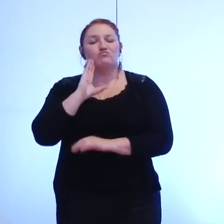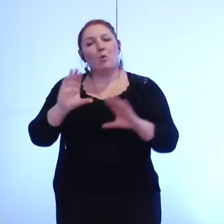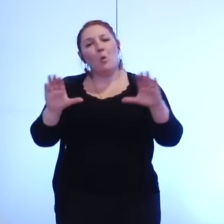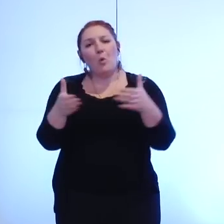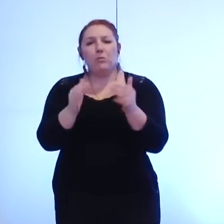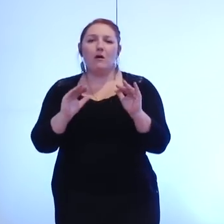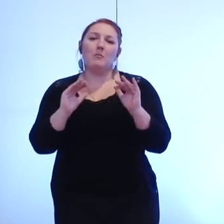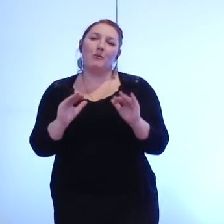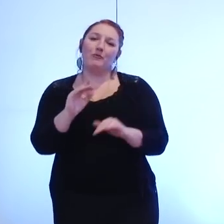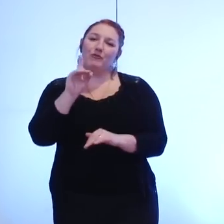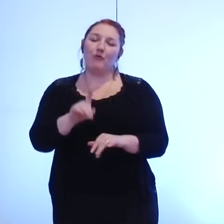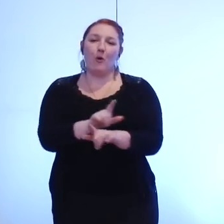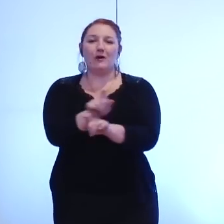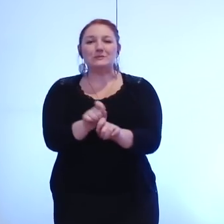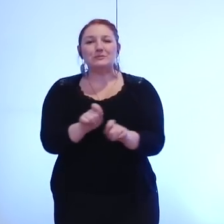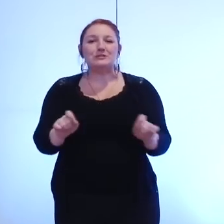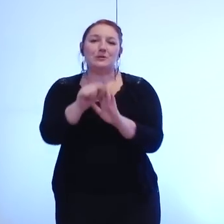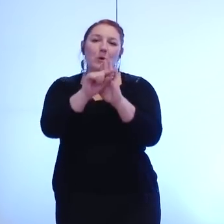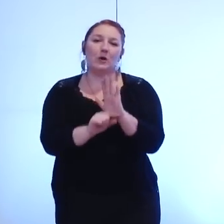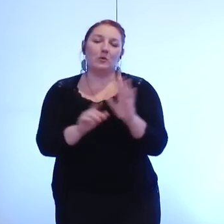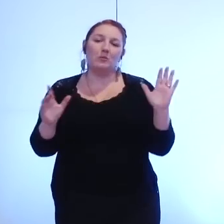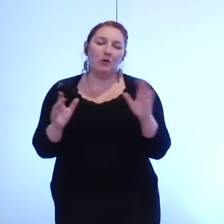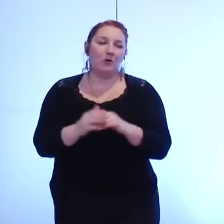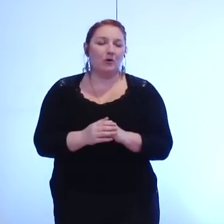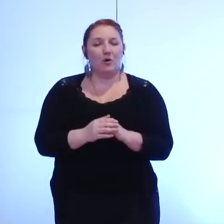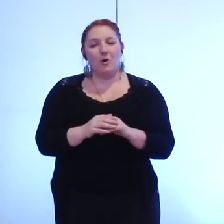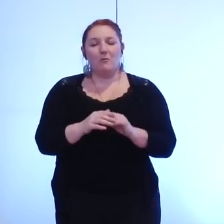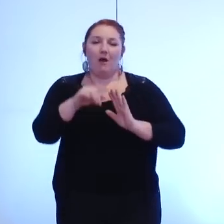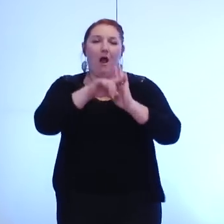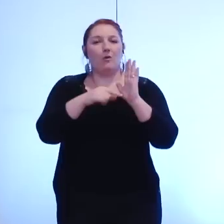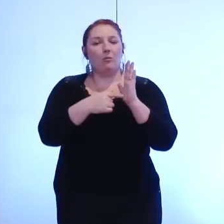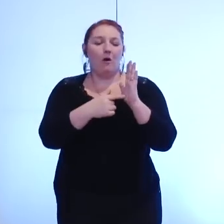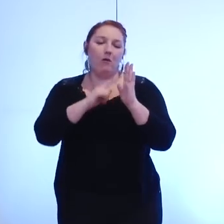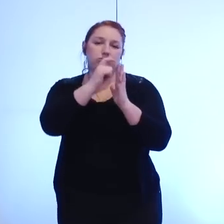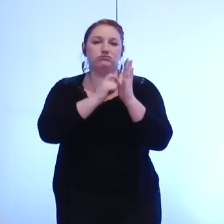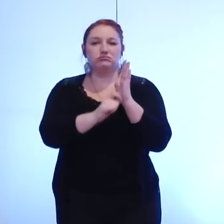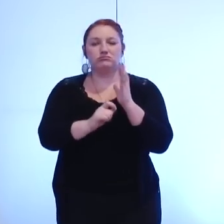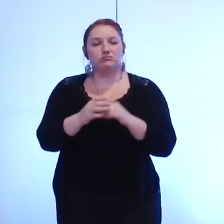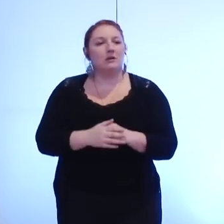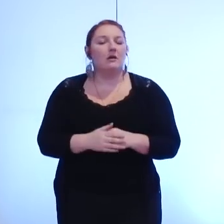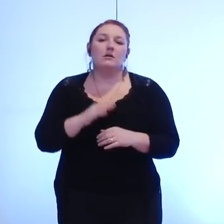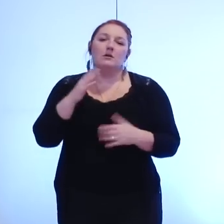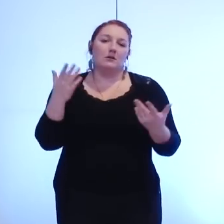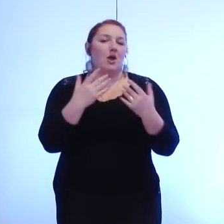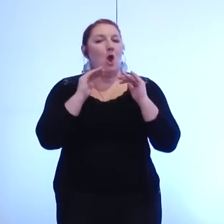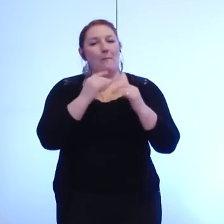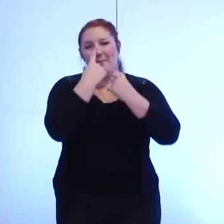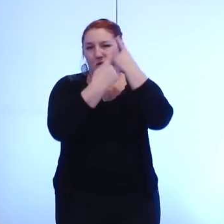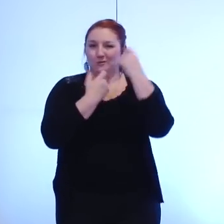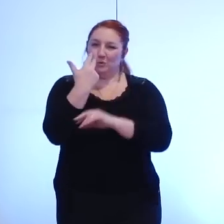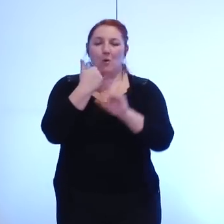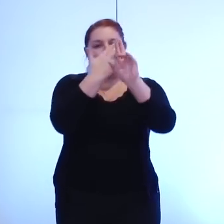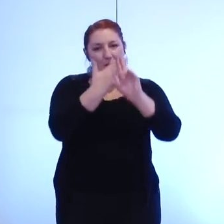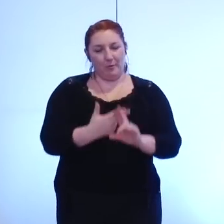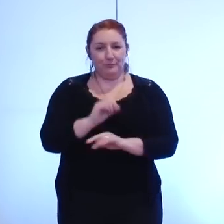respecter l'esprit du règlement intérieur en la matière. Alors, je vais prendre quand même ces trois questions. La première,